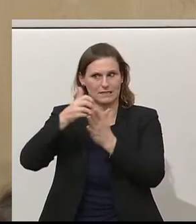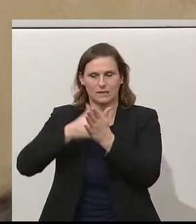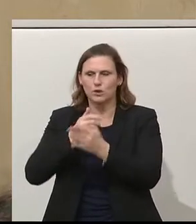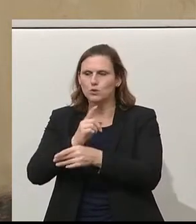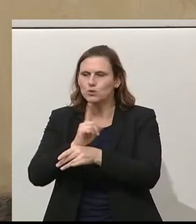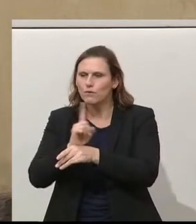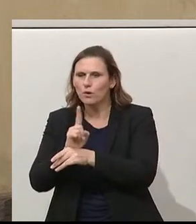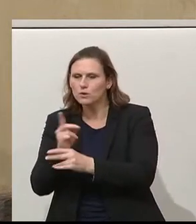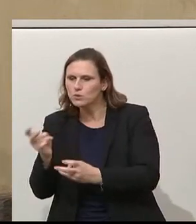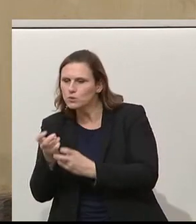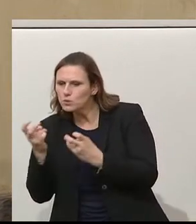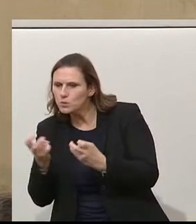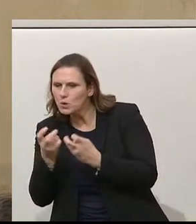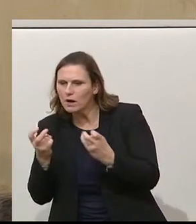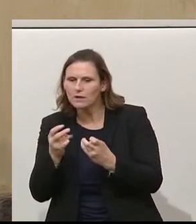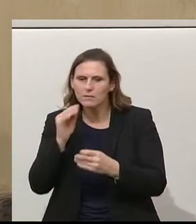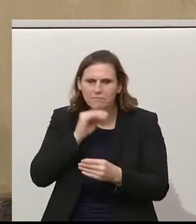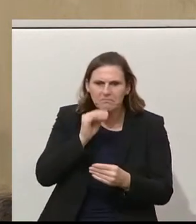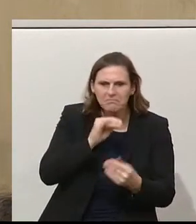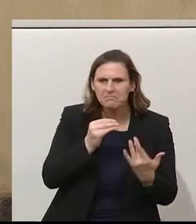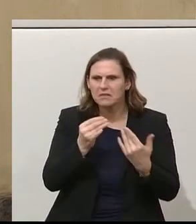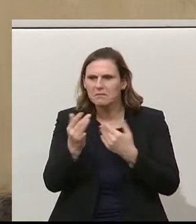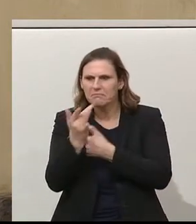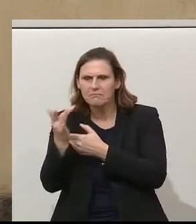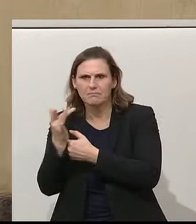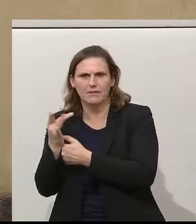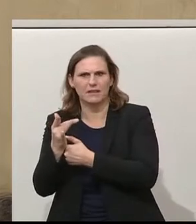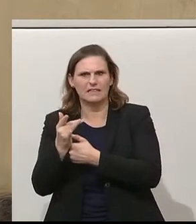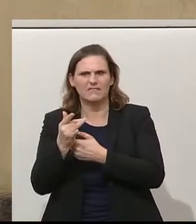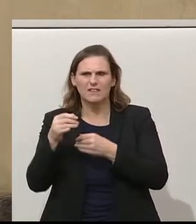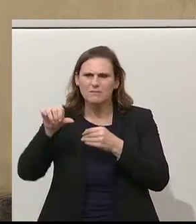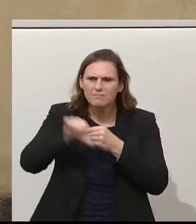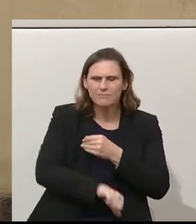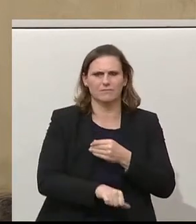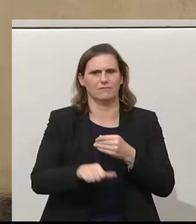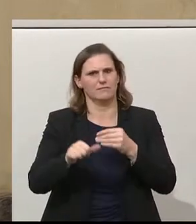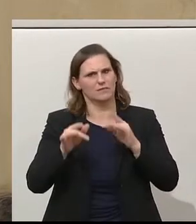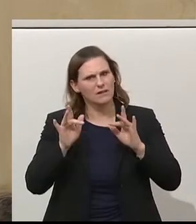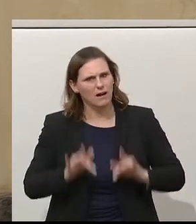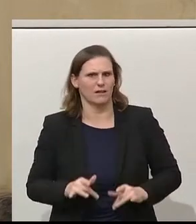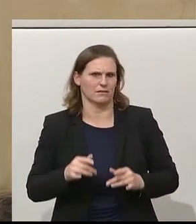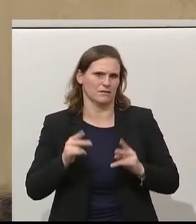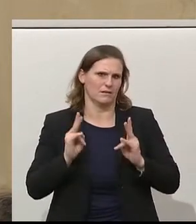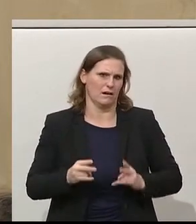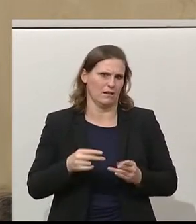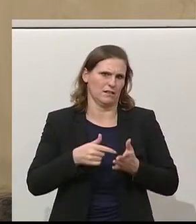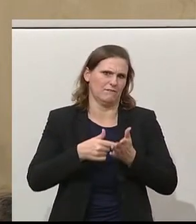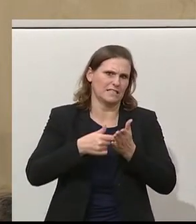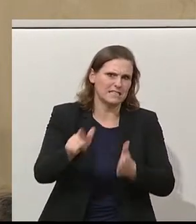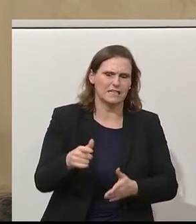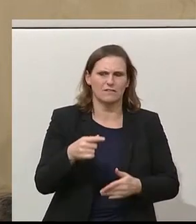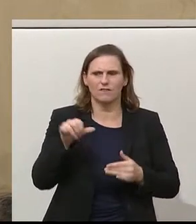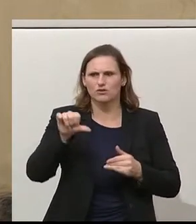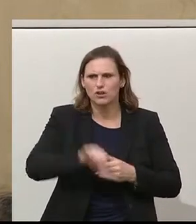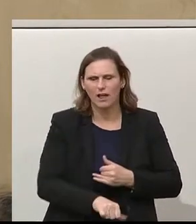wird da mal gesudert, was das Zeug hält. Dieser Destruktivismus ist verzichtbar. Da wird darüber diskutiert, was alles schlecht